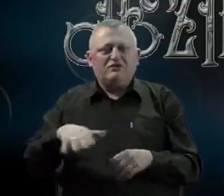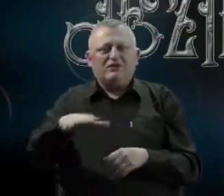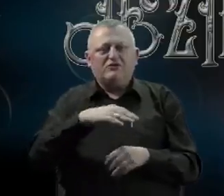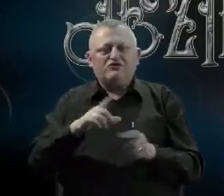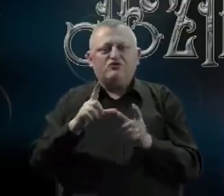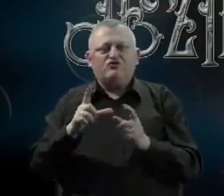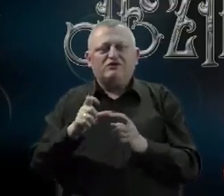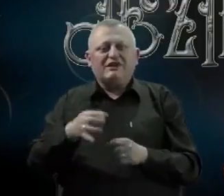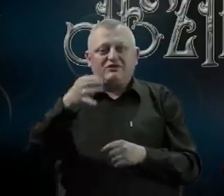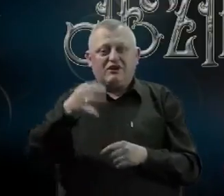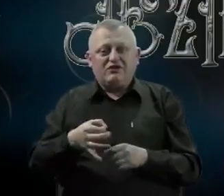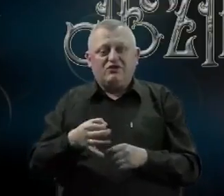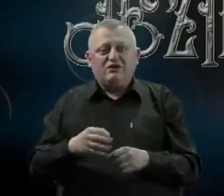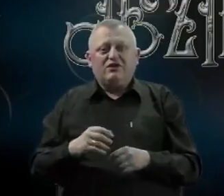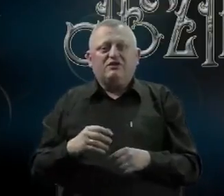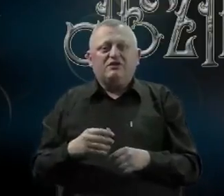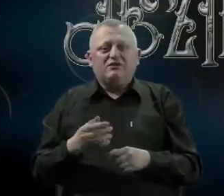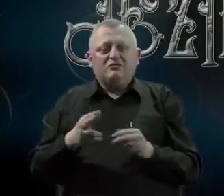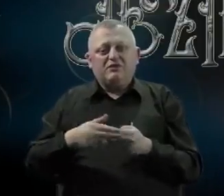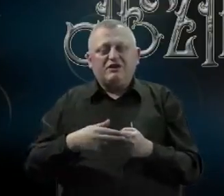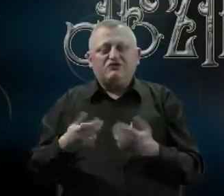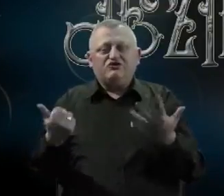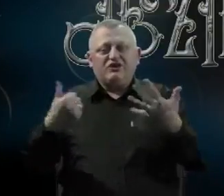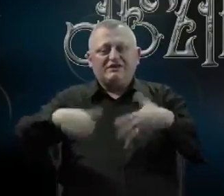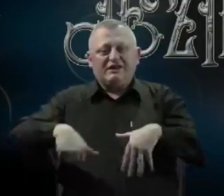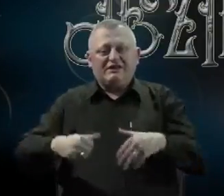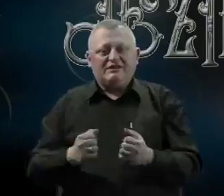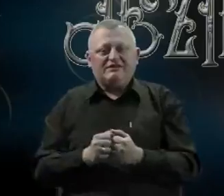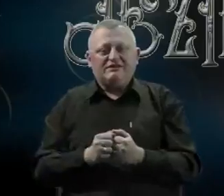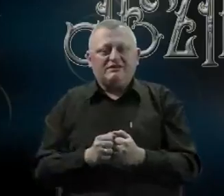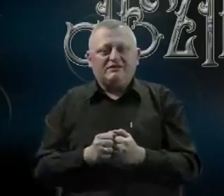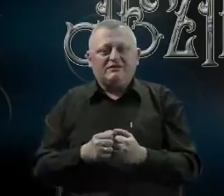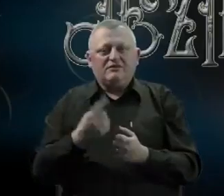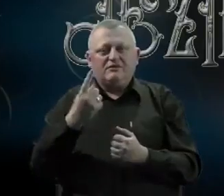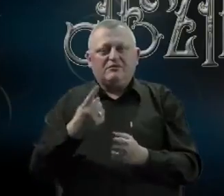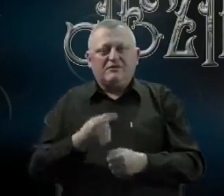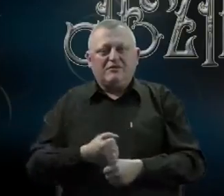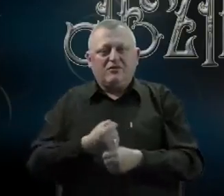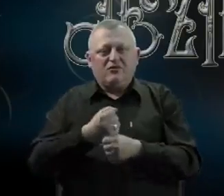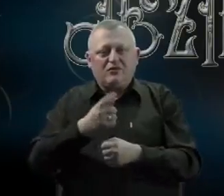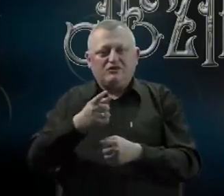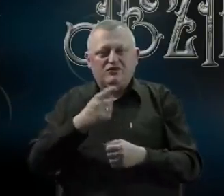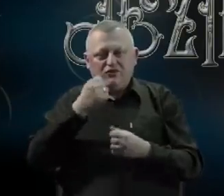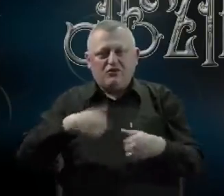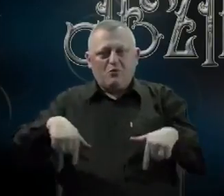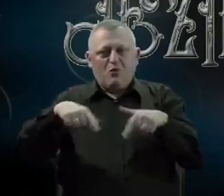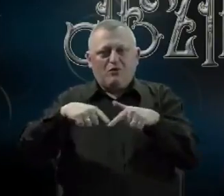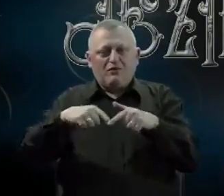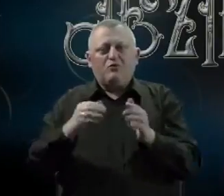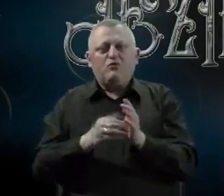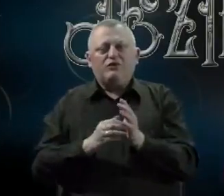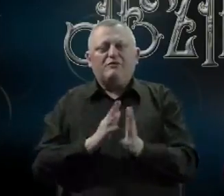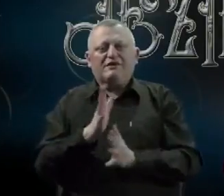području Unskosanskog kantona ih je blizu 6.000. Prva podrška ovoj populaciji je